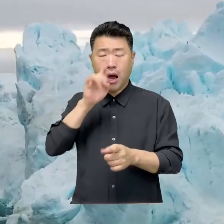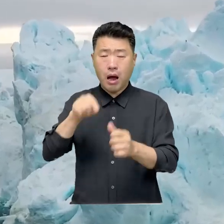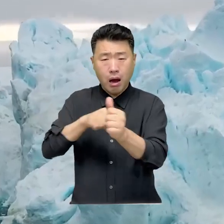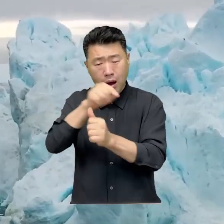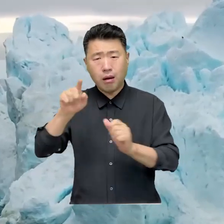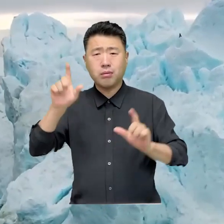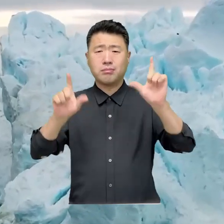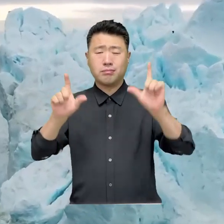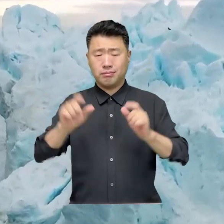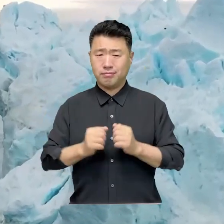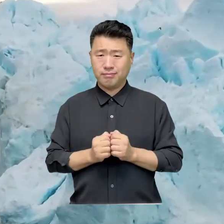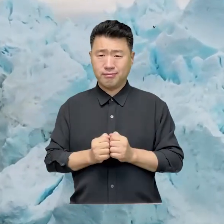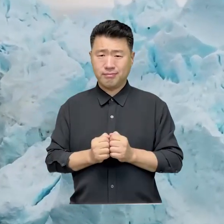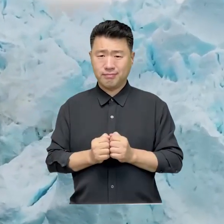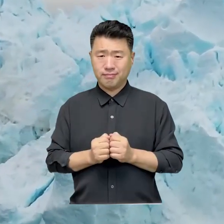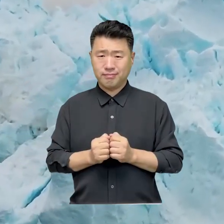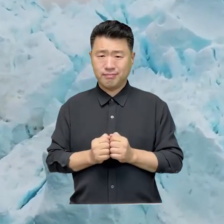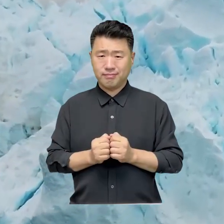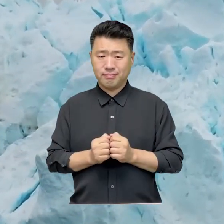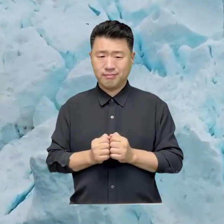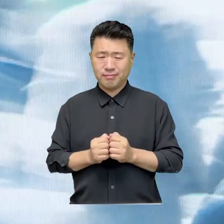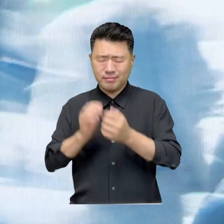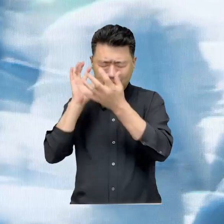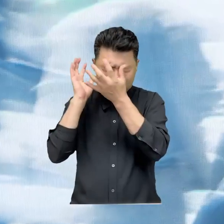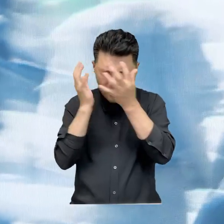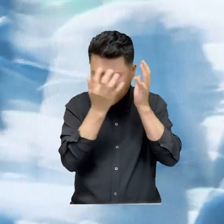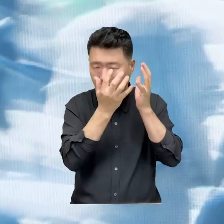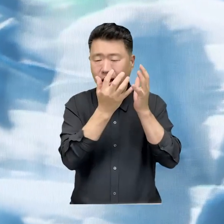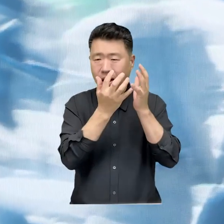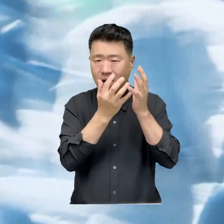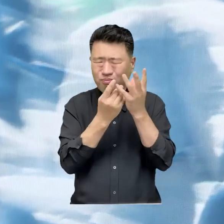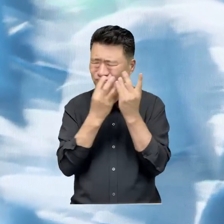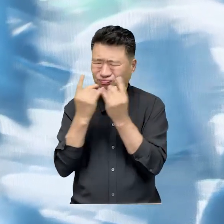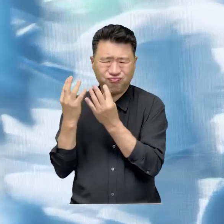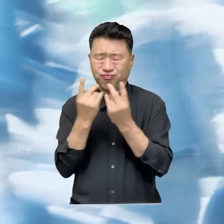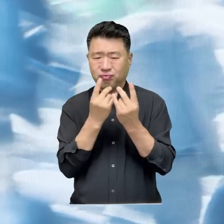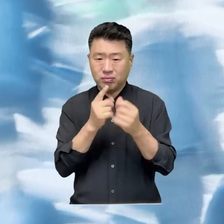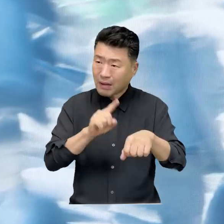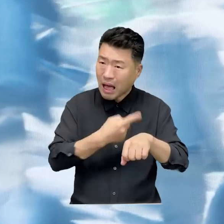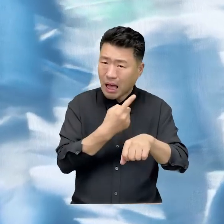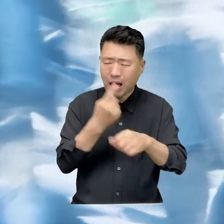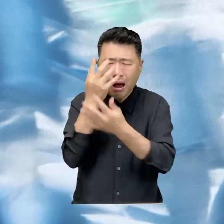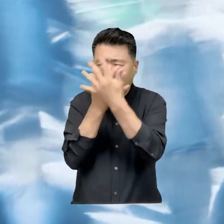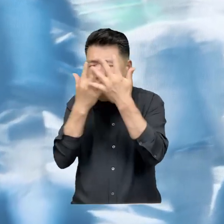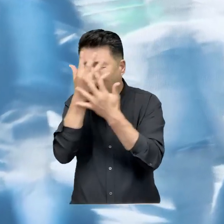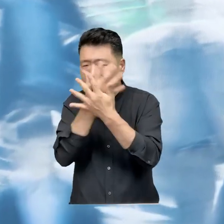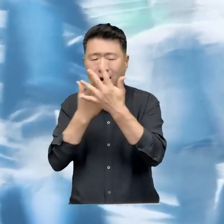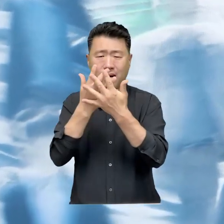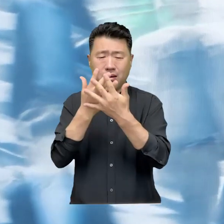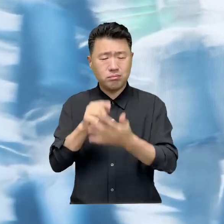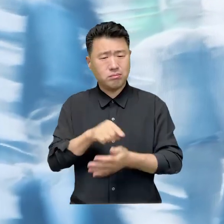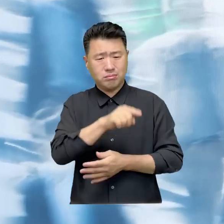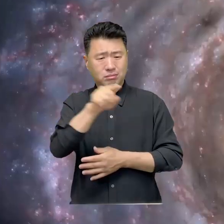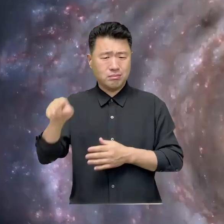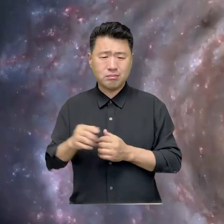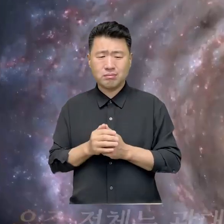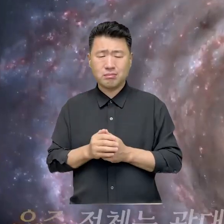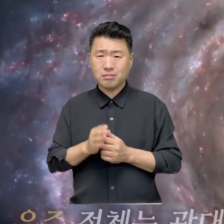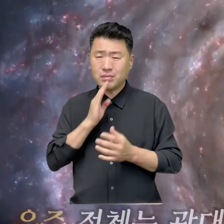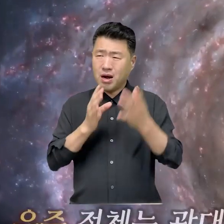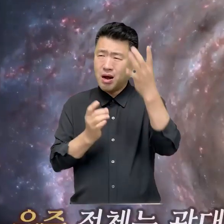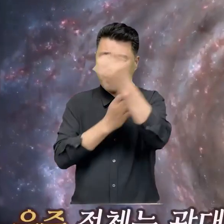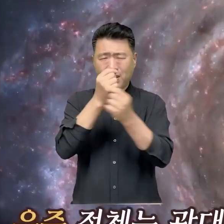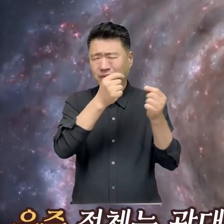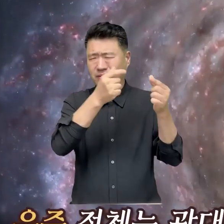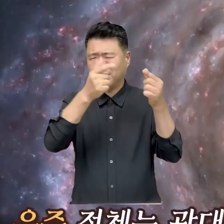불가능한 현상이 주위를 메우고 있다. 혼돈, 무질서, 우연, 불확실성. 사실